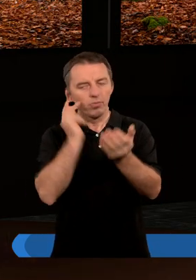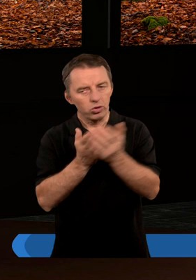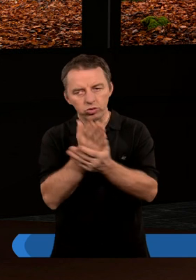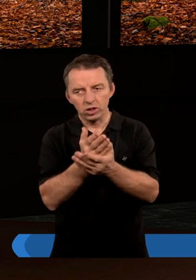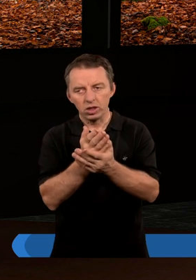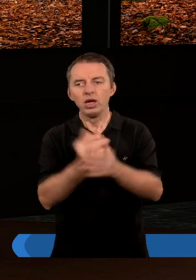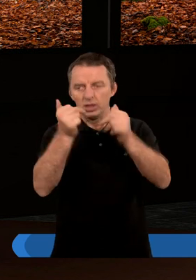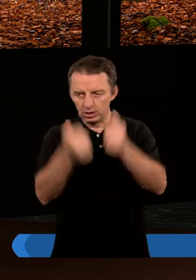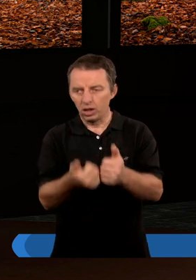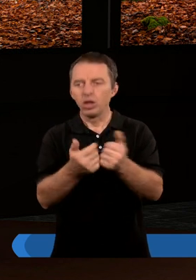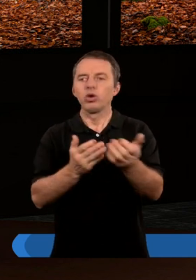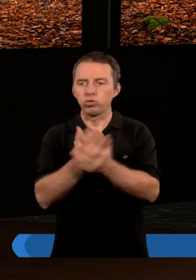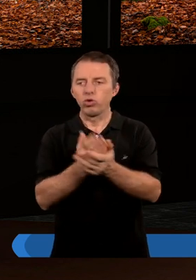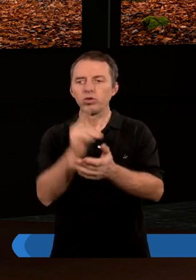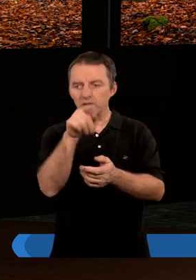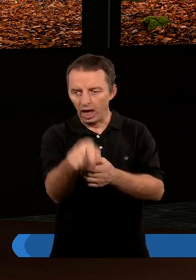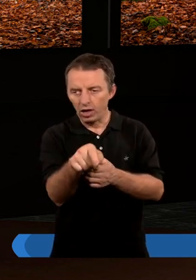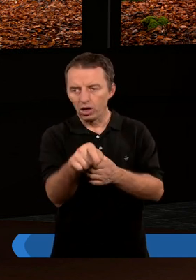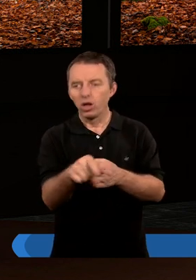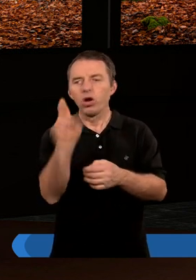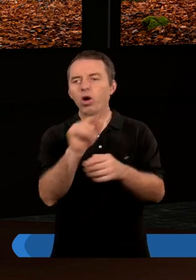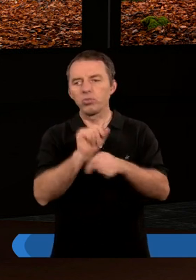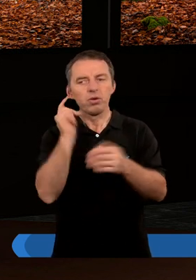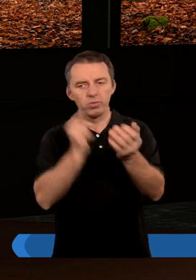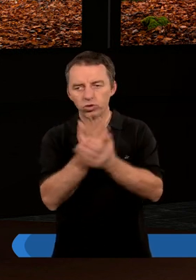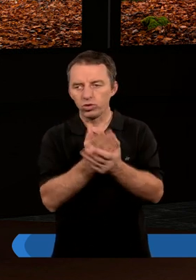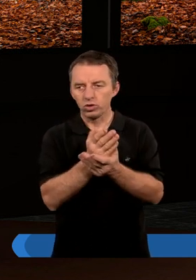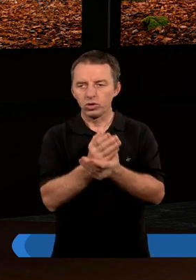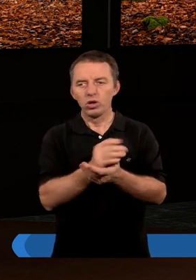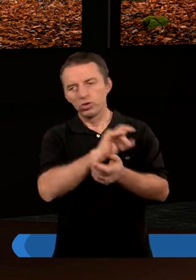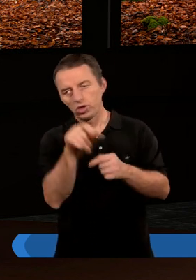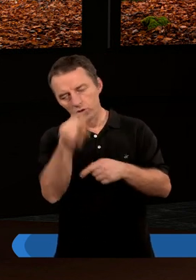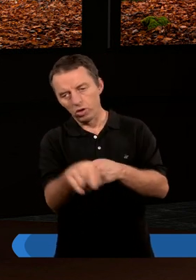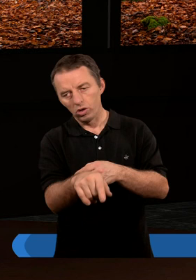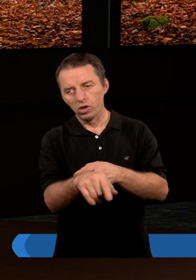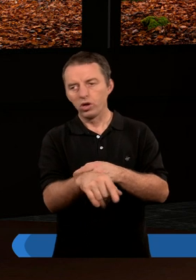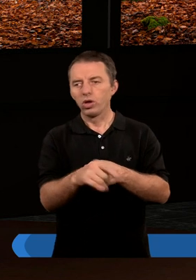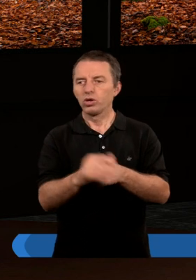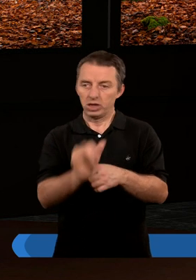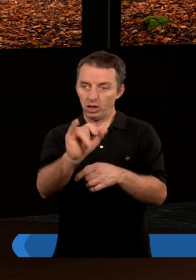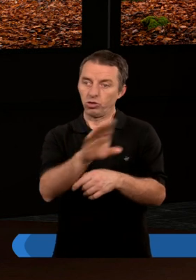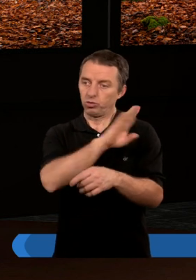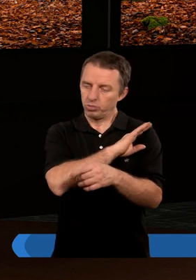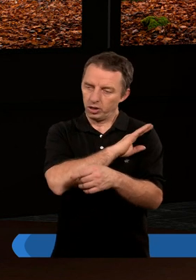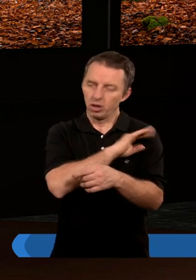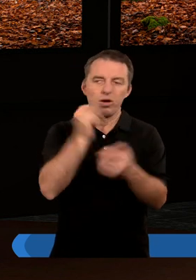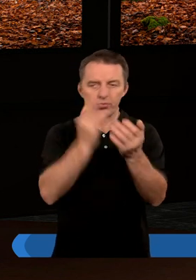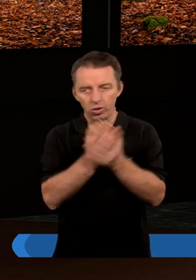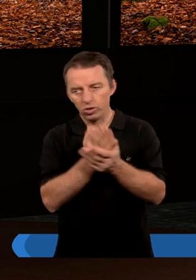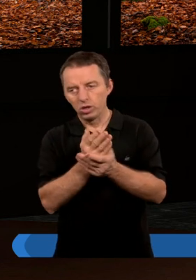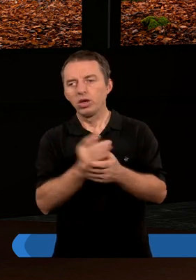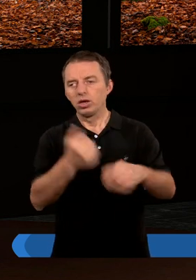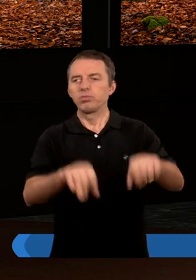posłuszeństwo, stajecie się sługami tego, komu jesteście posłuszni? Czy to grzechu ku śmierci, czy też